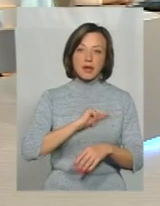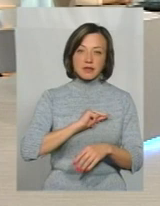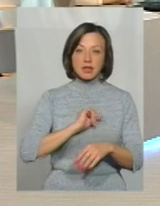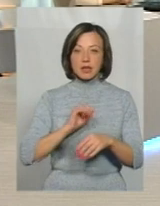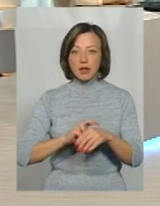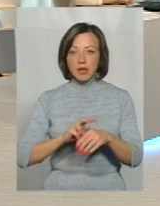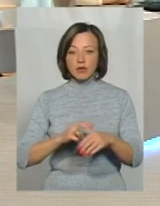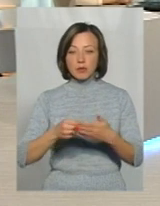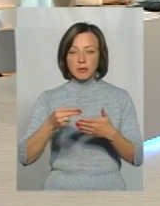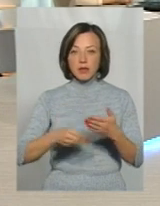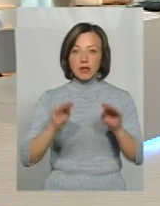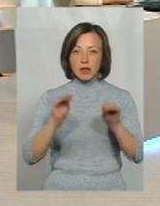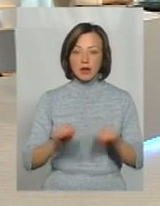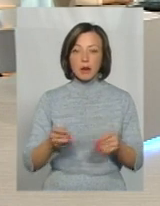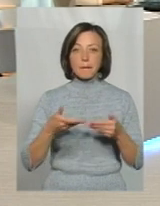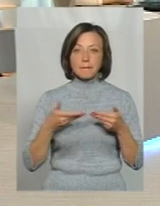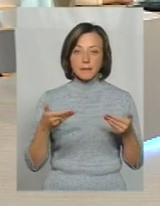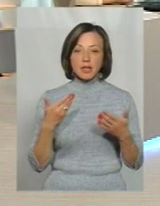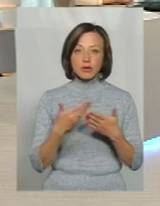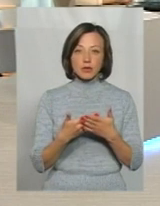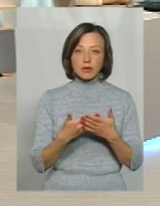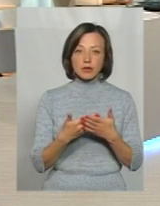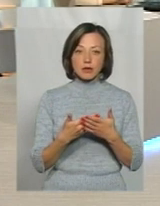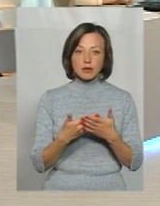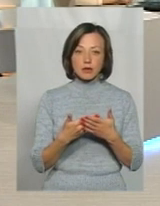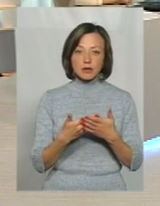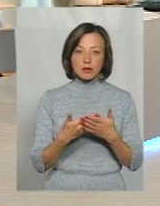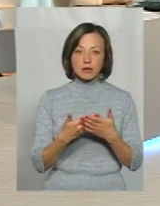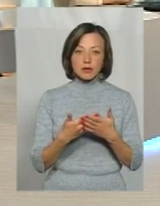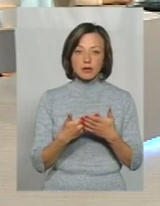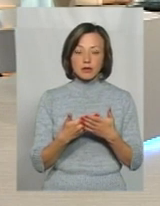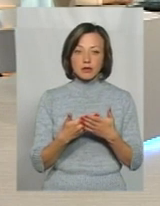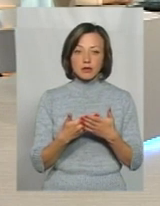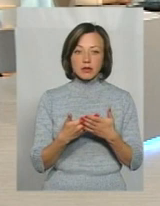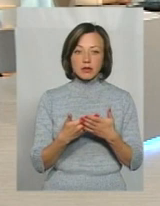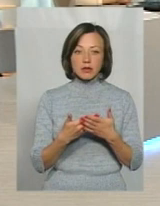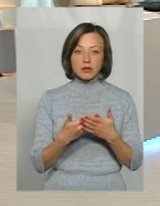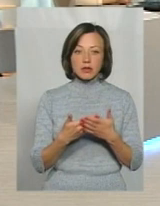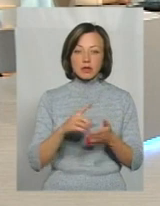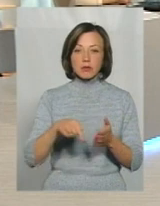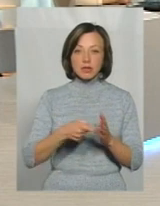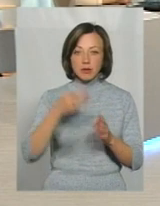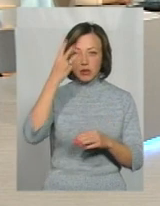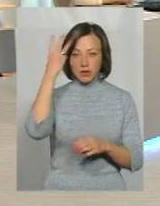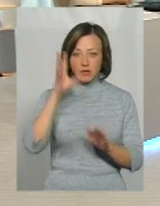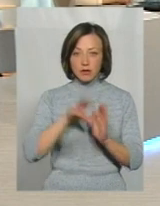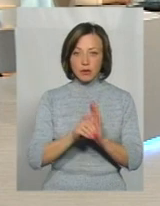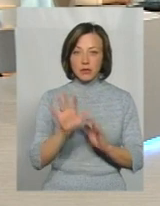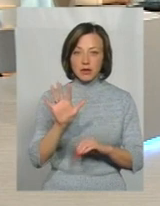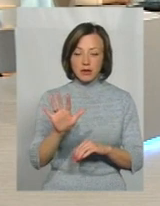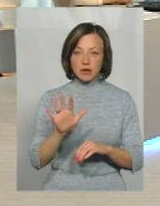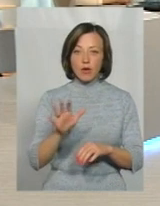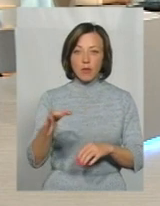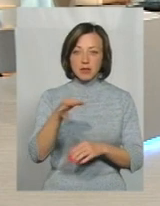відповідно, я можу не безгордо ці сказати, і Ольга Володимировна підтвердить, що в місто Хмельницьке війшло п'ятірку